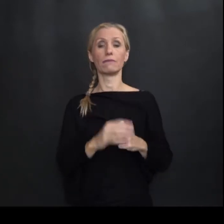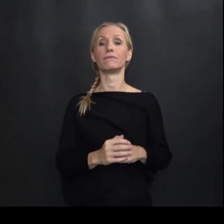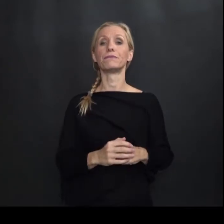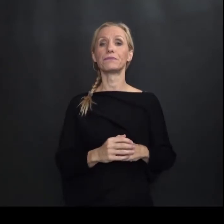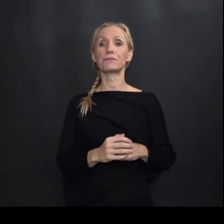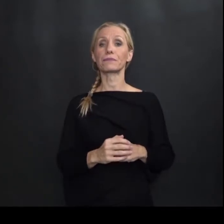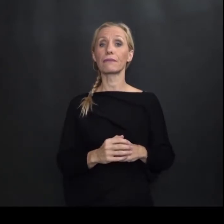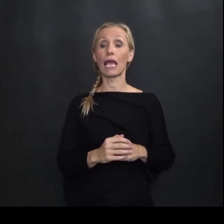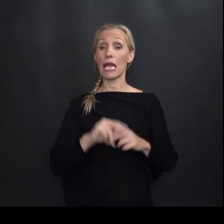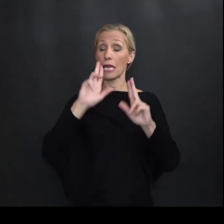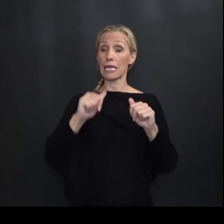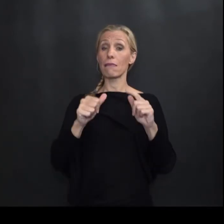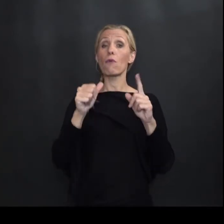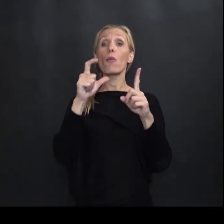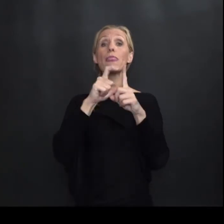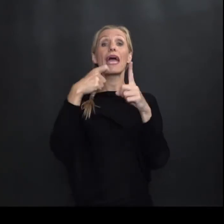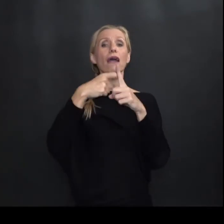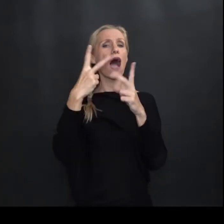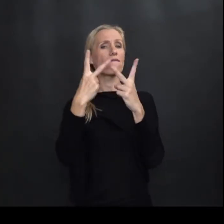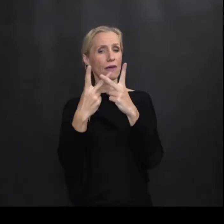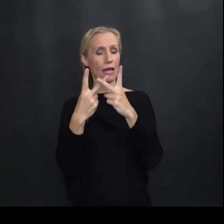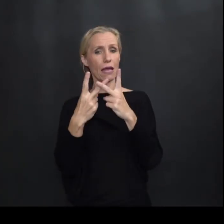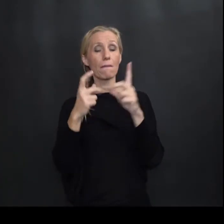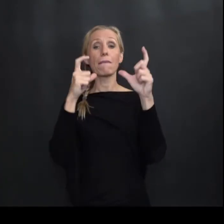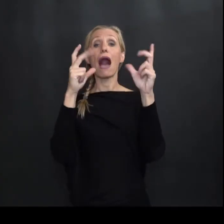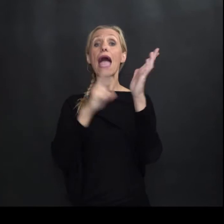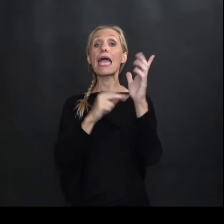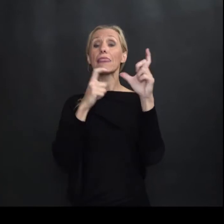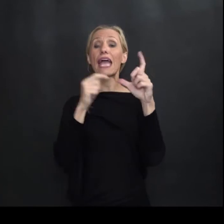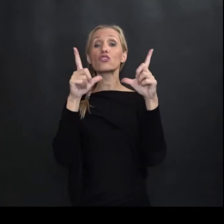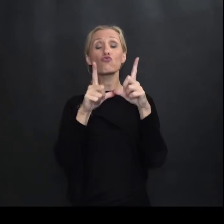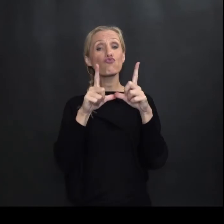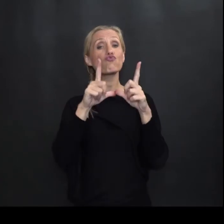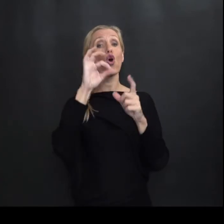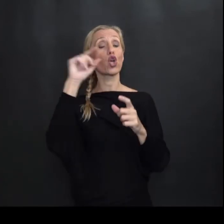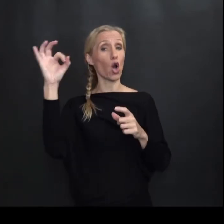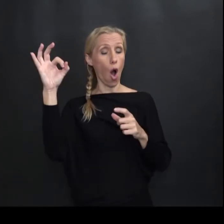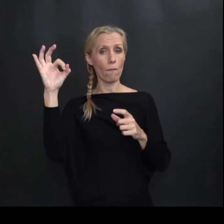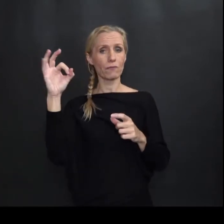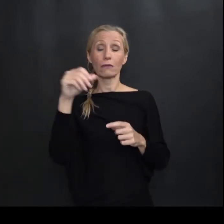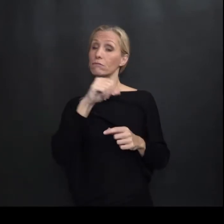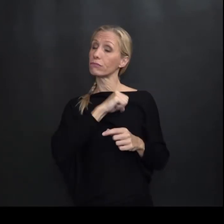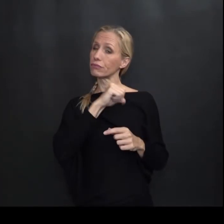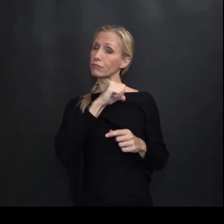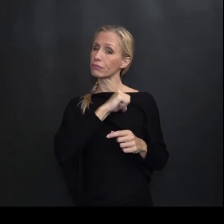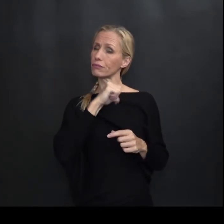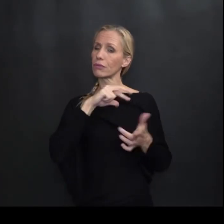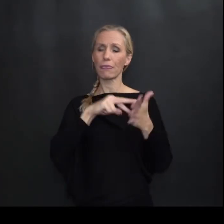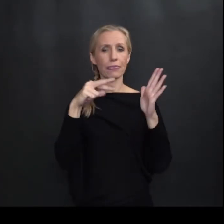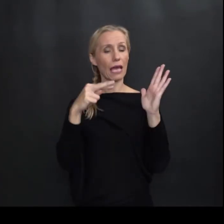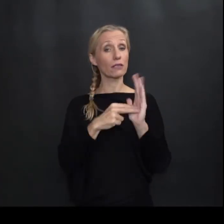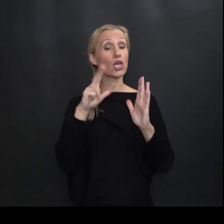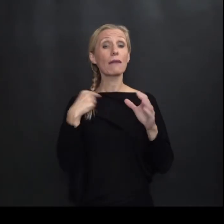Hrvatske Zatim imamo jedan DKV Pa NSU-RO Koji je vrlo zanimljiv